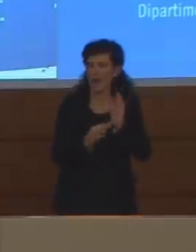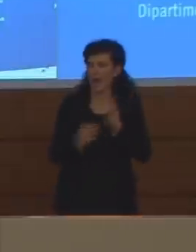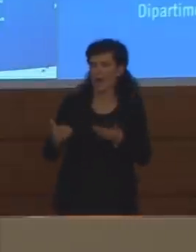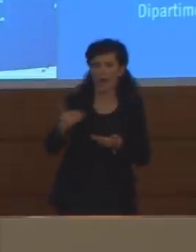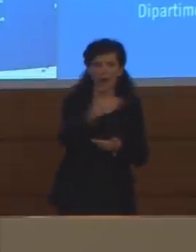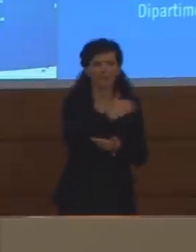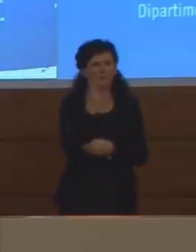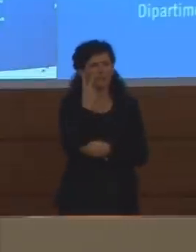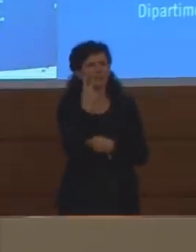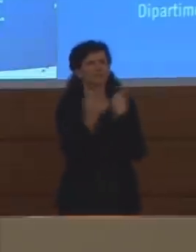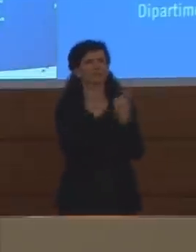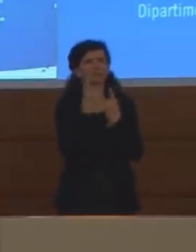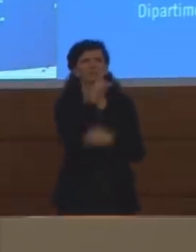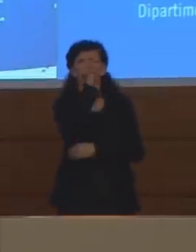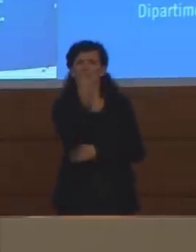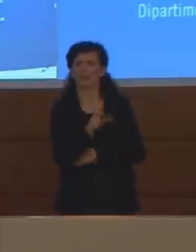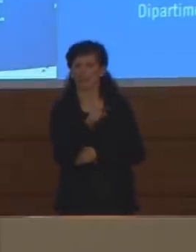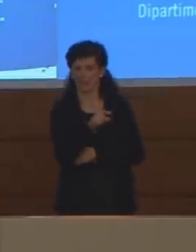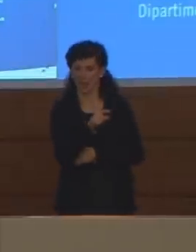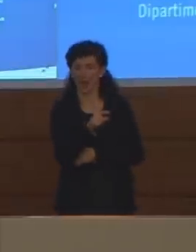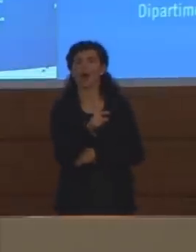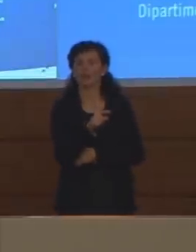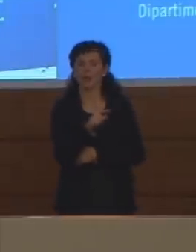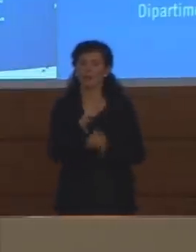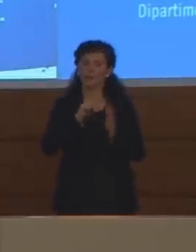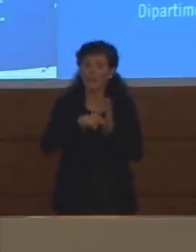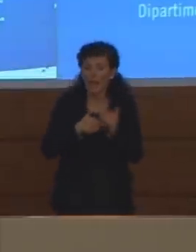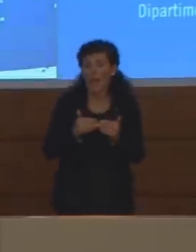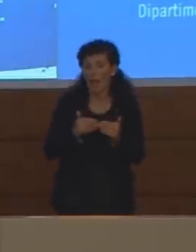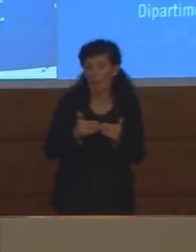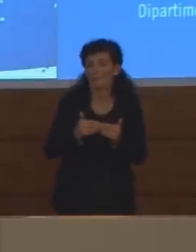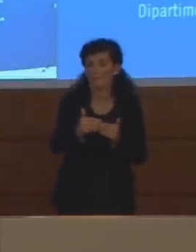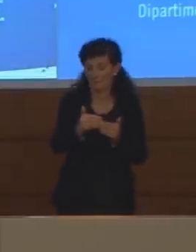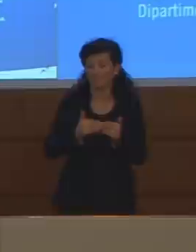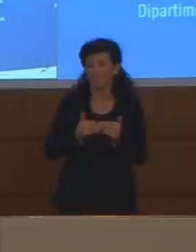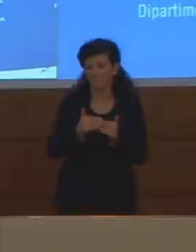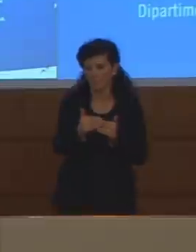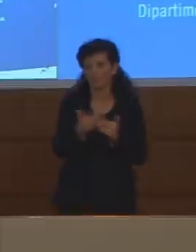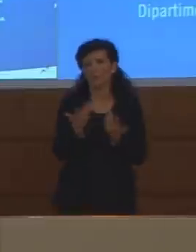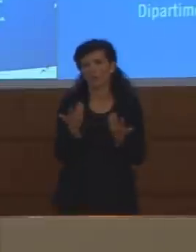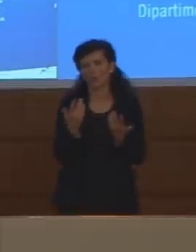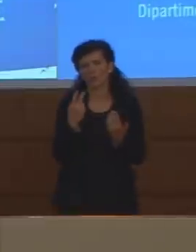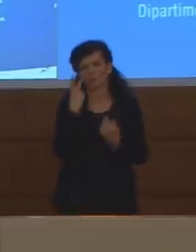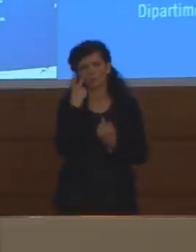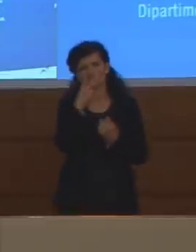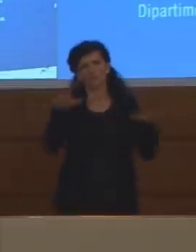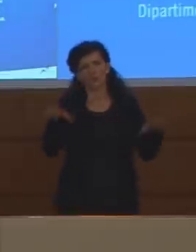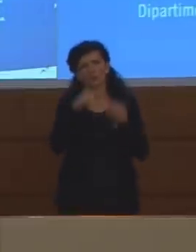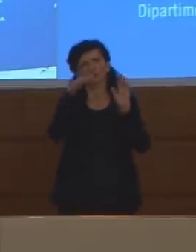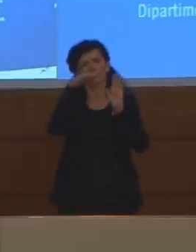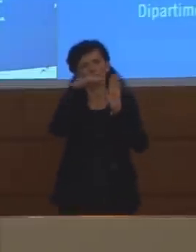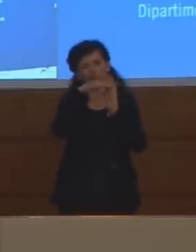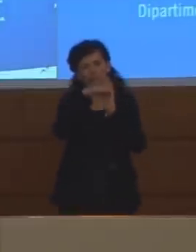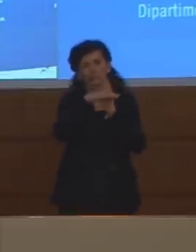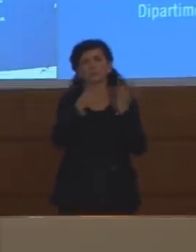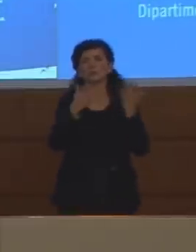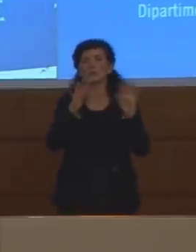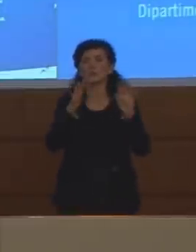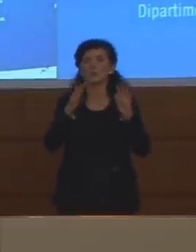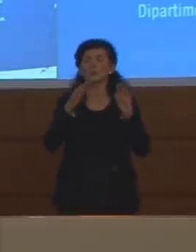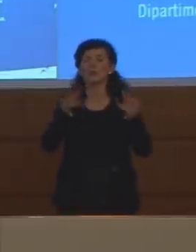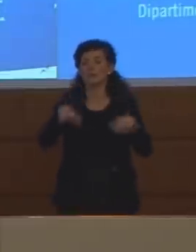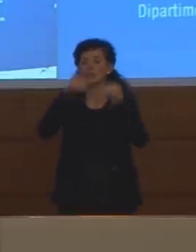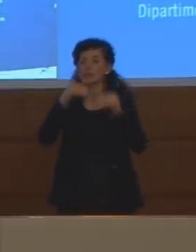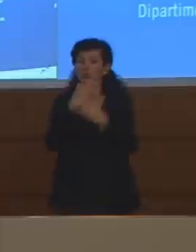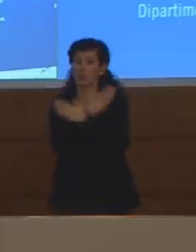sul territorio e quindi man mano ci avviciniamo a quella che è stata un po' la deadline che sono gli inizi di maggio più informazioni